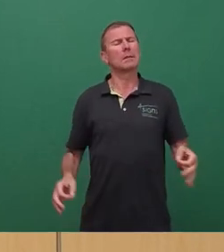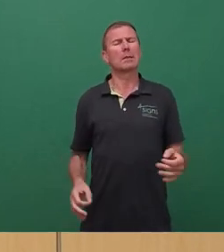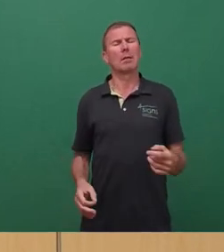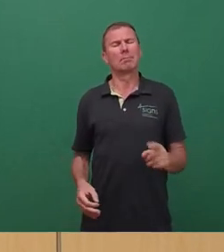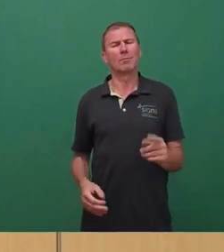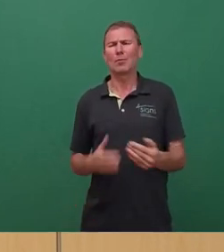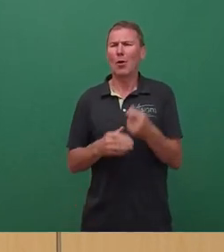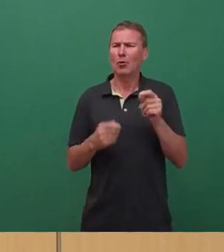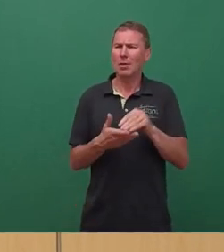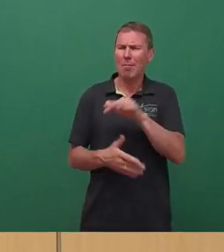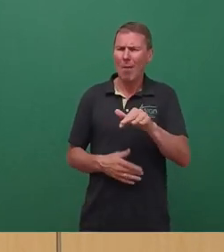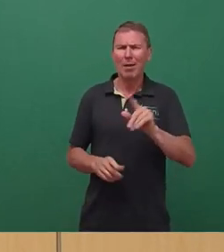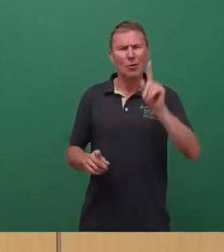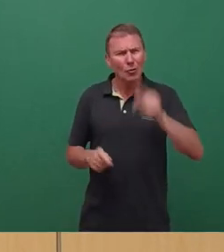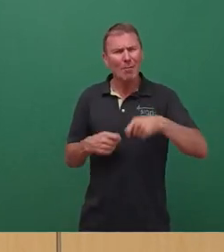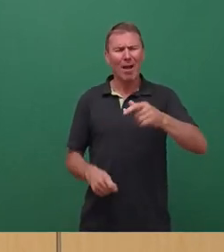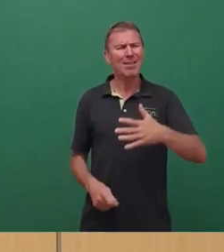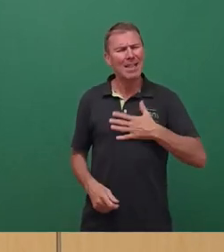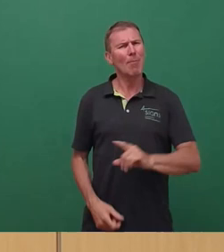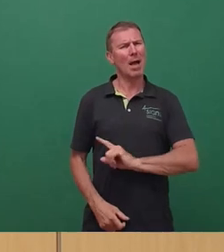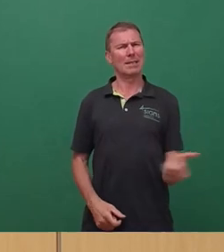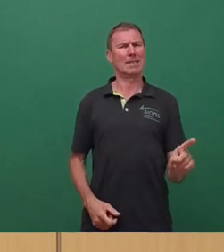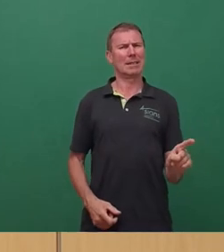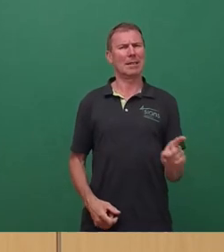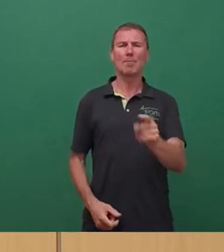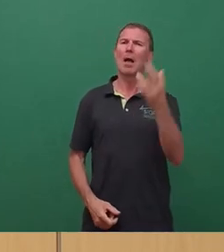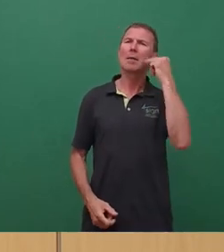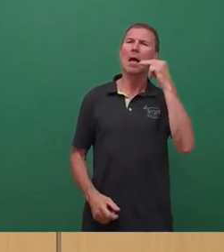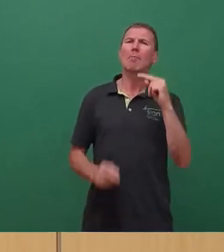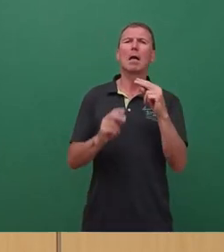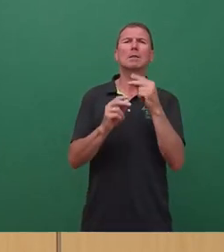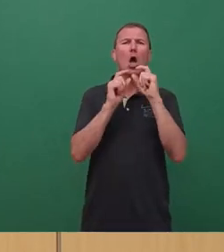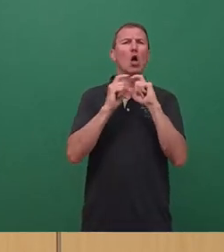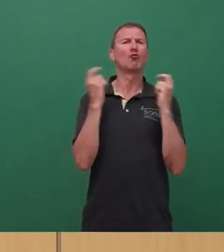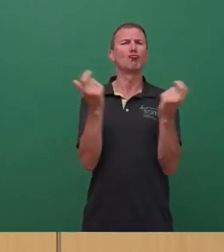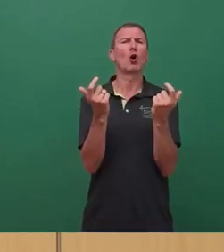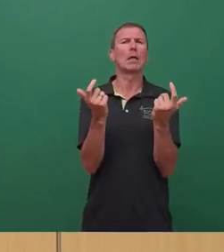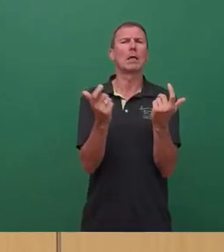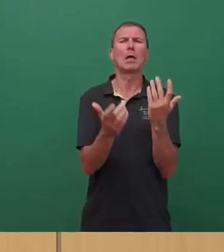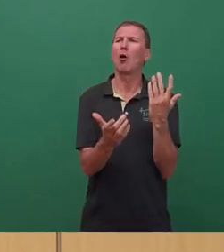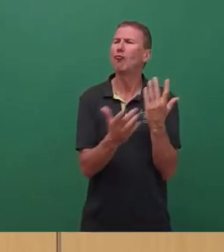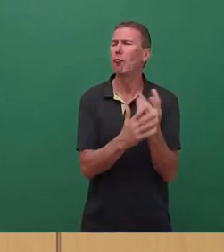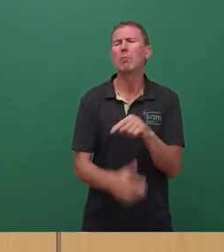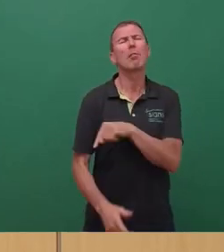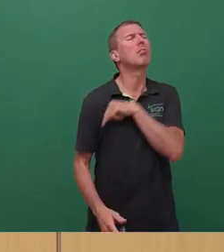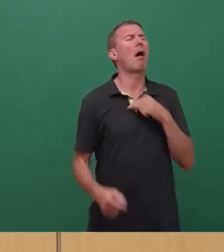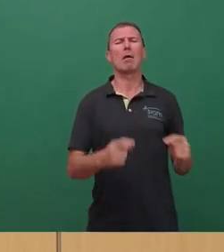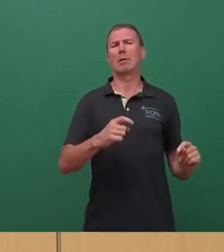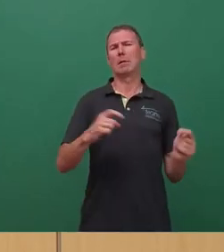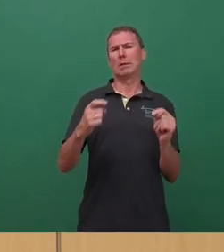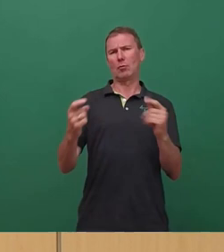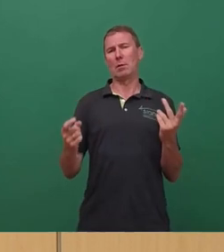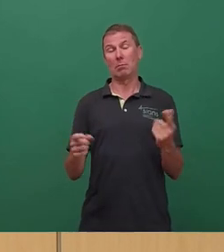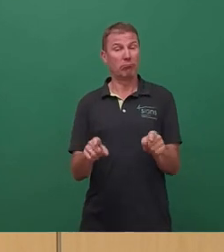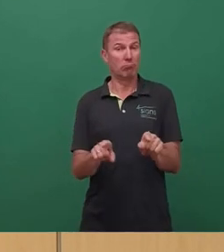der Neustädter Markt überhaupt bebaut werden soll. Denn das war damals in der Jury schon eine sehr umfangreiche Debatte. Genauso steht die